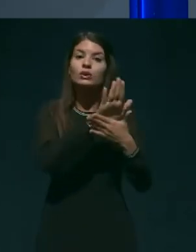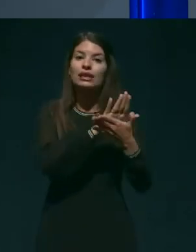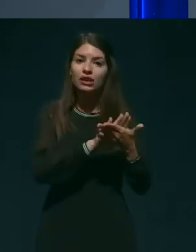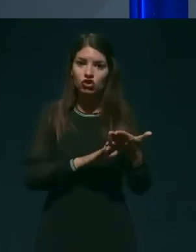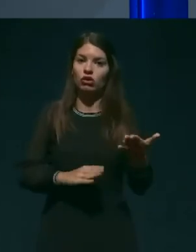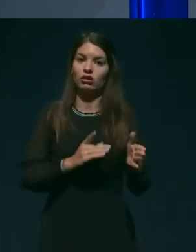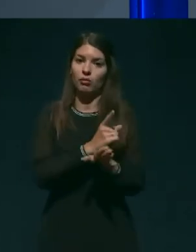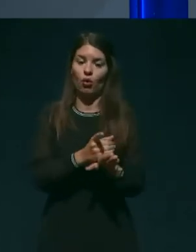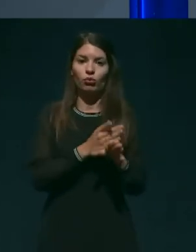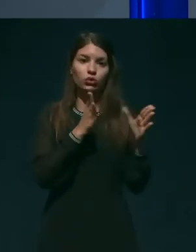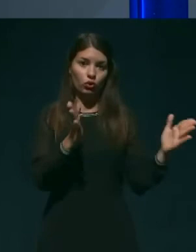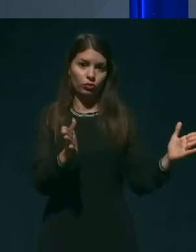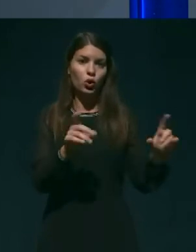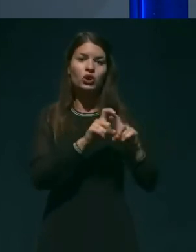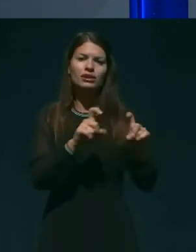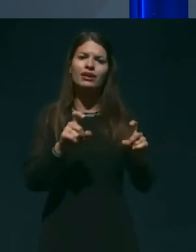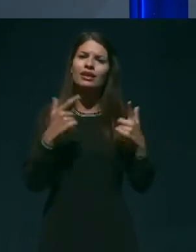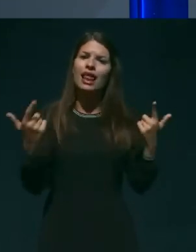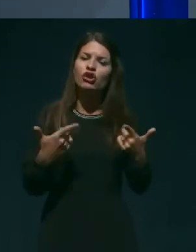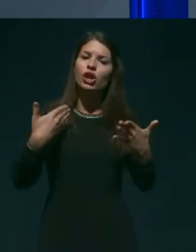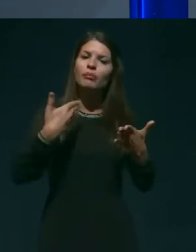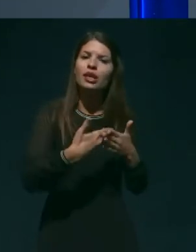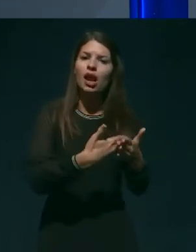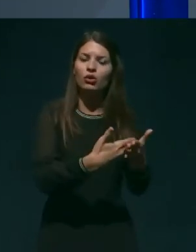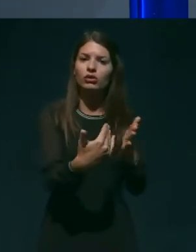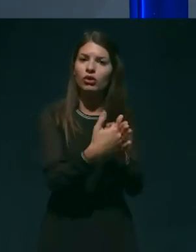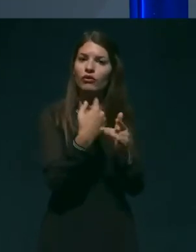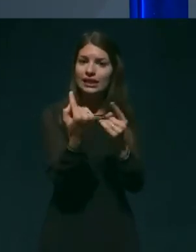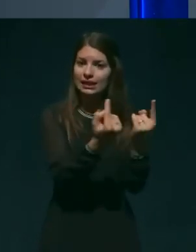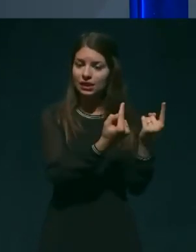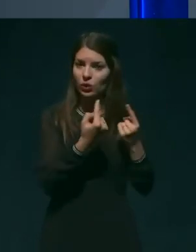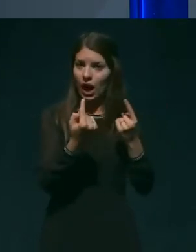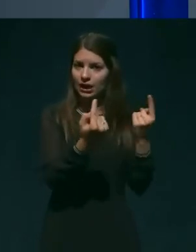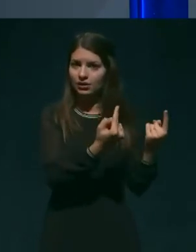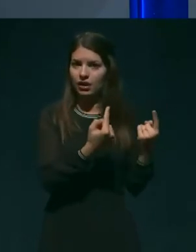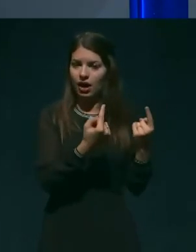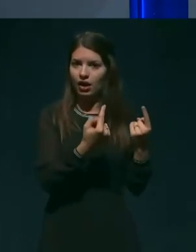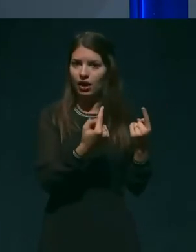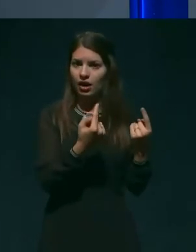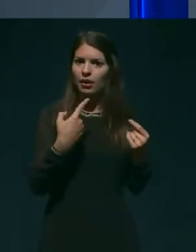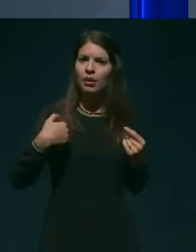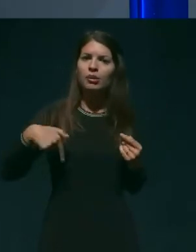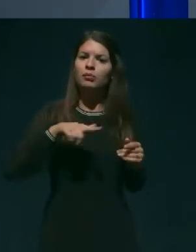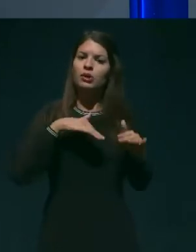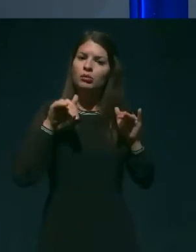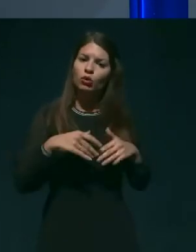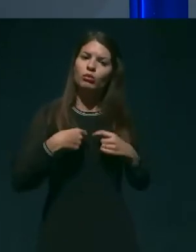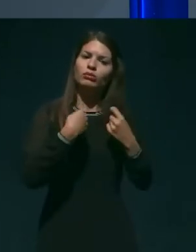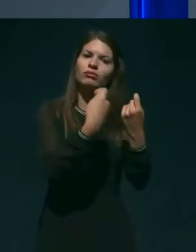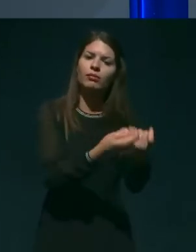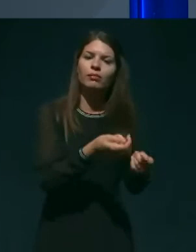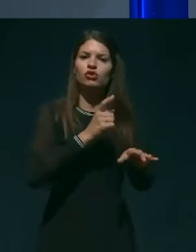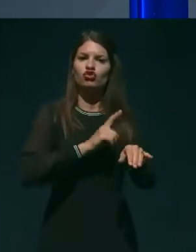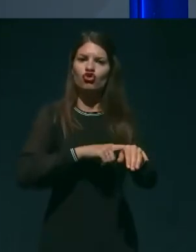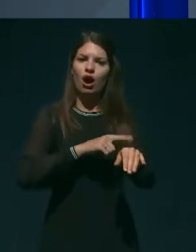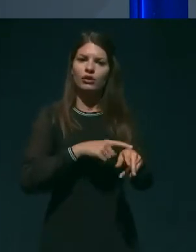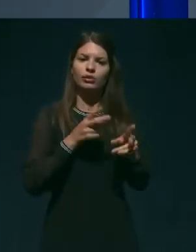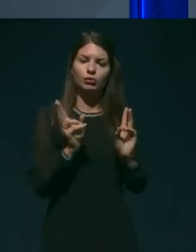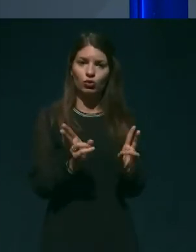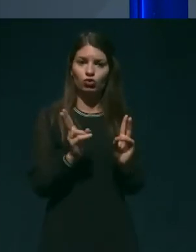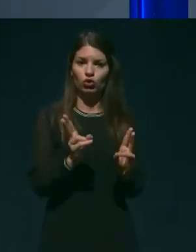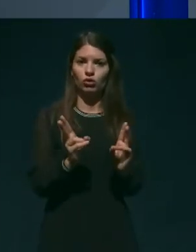zaradi lažje prilagoditve novim razmeram ob okužbi, damo nekaj časa in možnosti, da se sveda